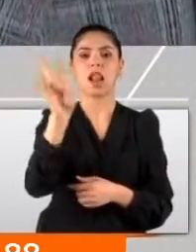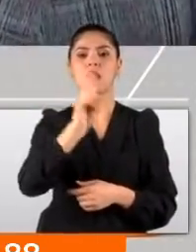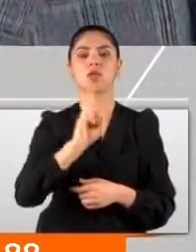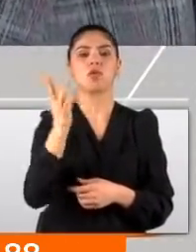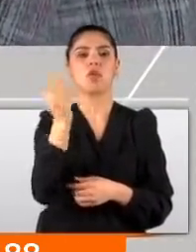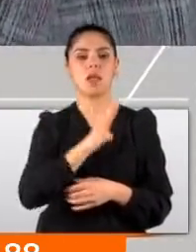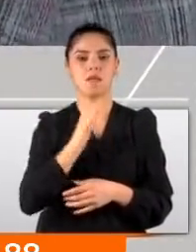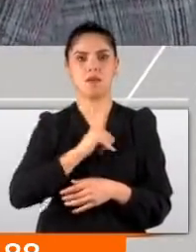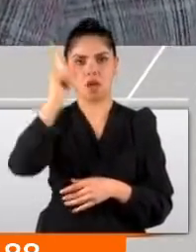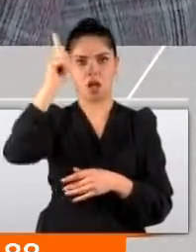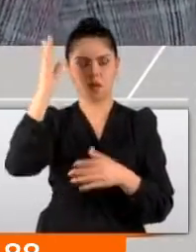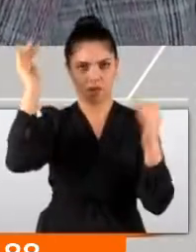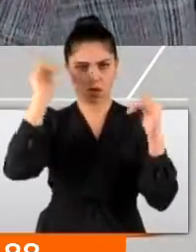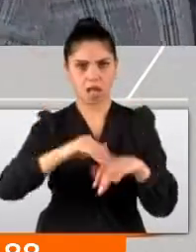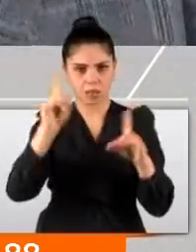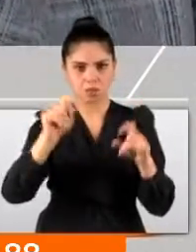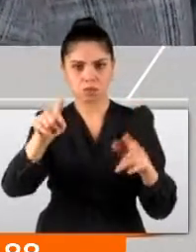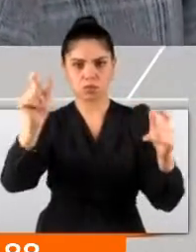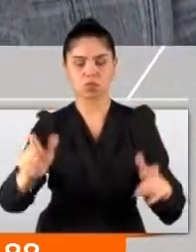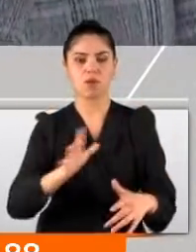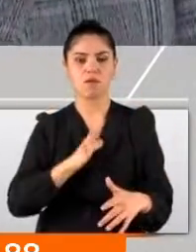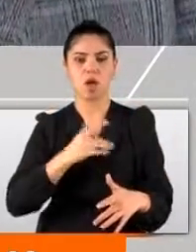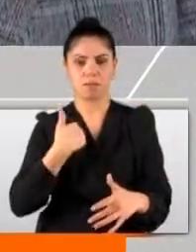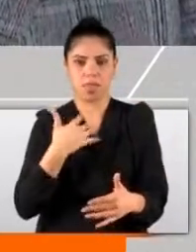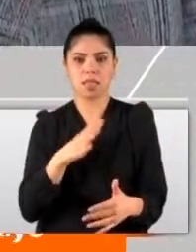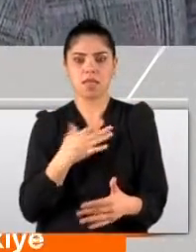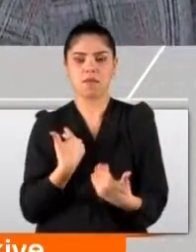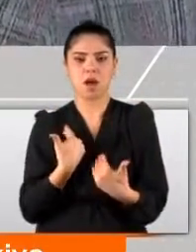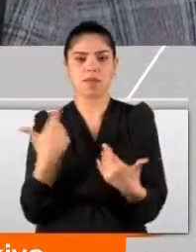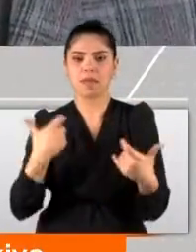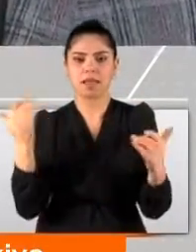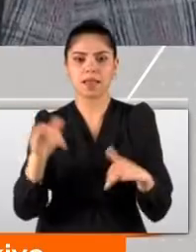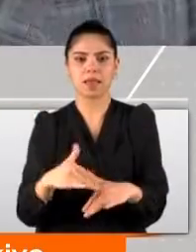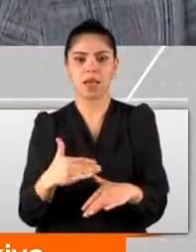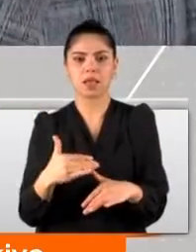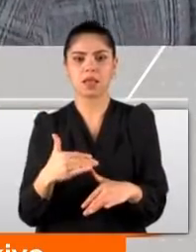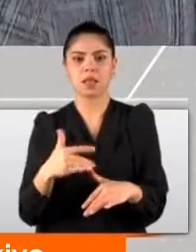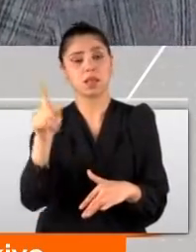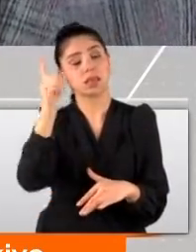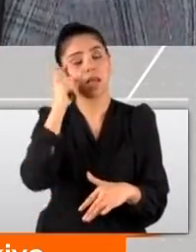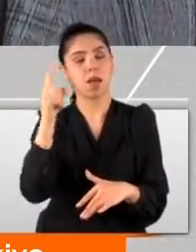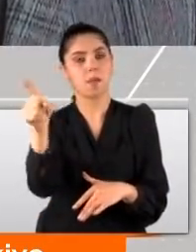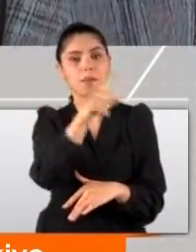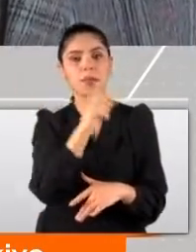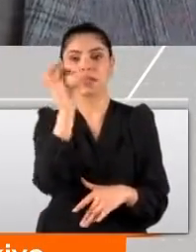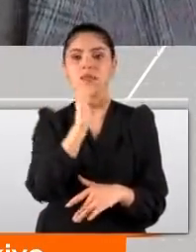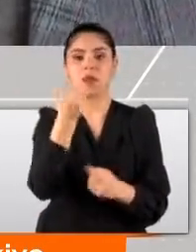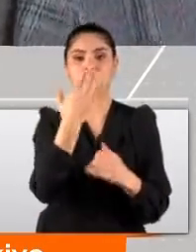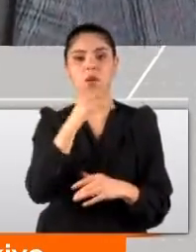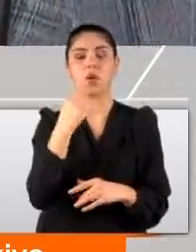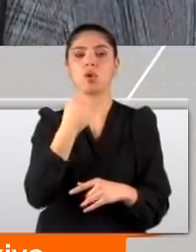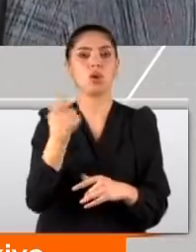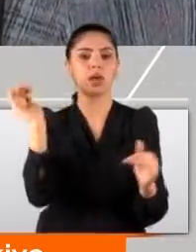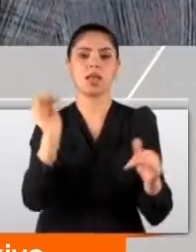Nereden geldi bunlar gökten? Sıfır araç. Evet. Burada. Evet bende de var. Nereden geldi? Nereden geldi hiç ses tahmin edin. Nereden? Yoktu sıfır araba. İşte